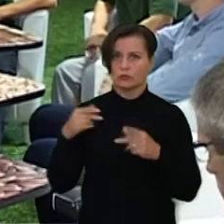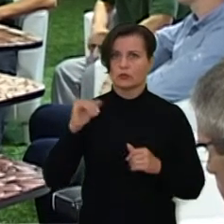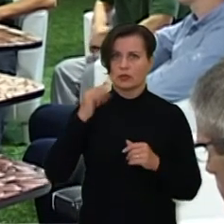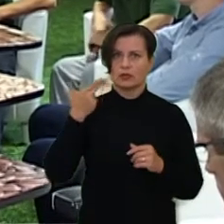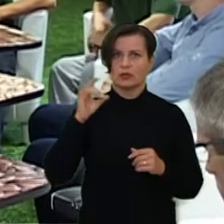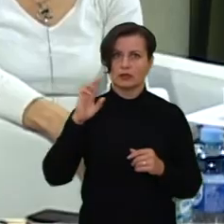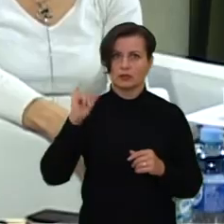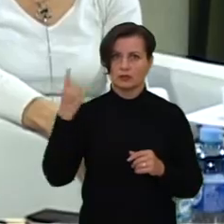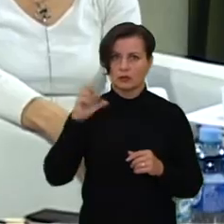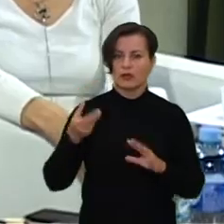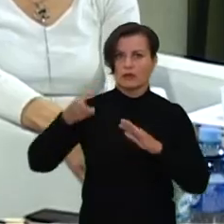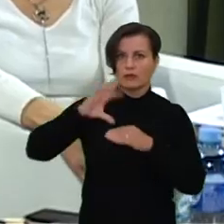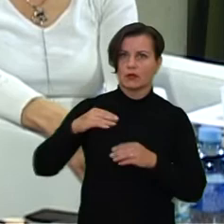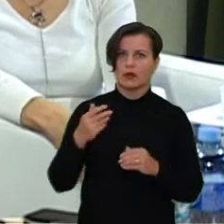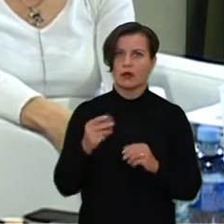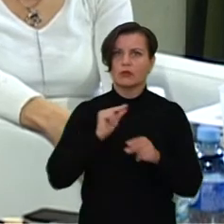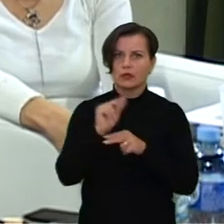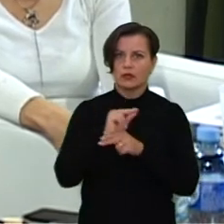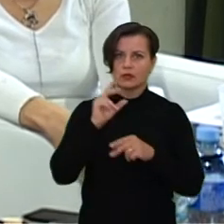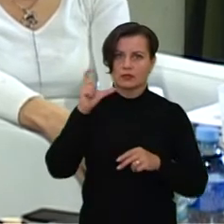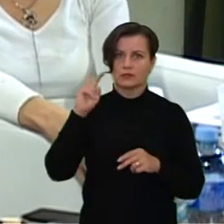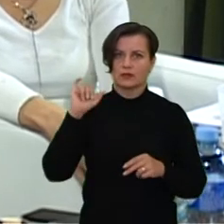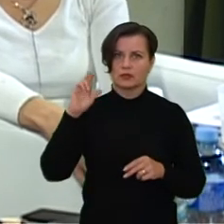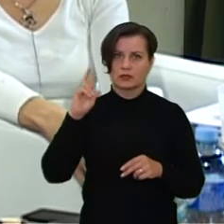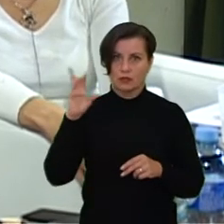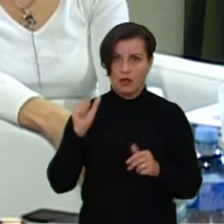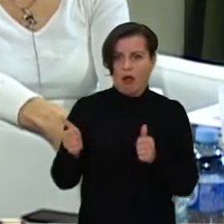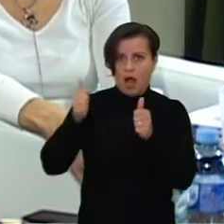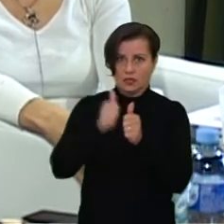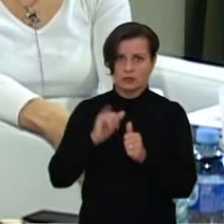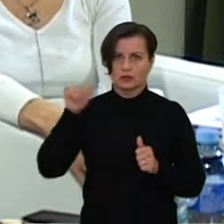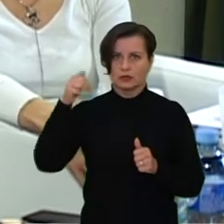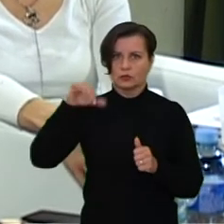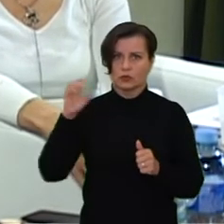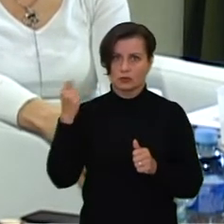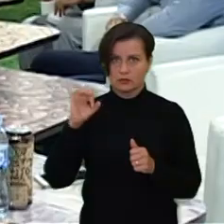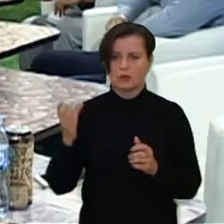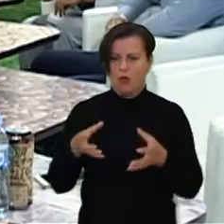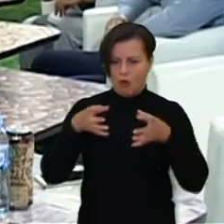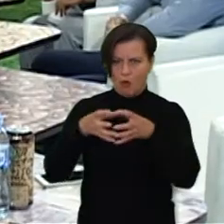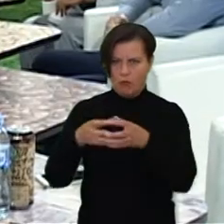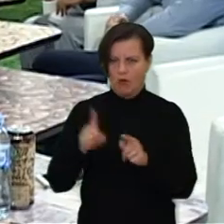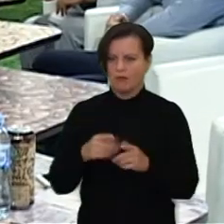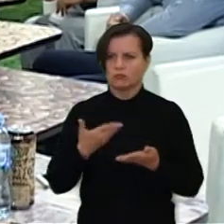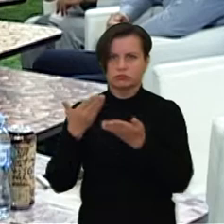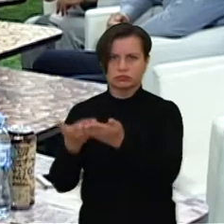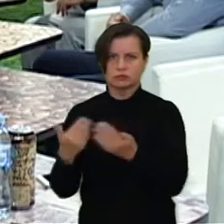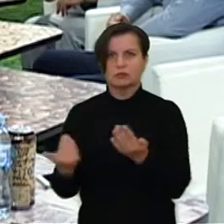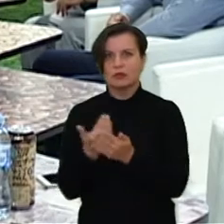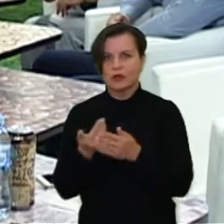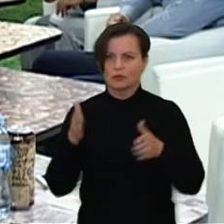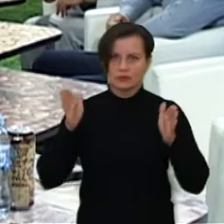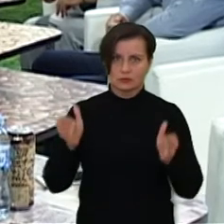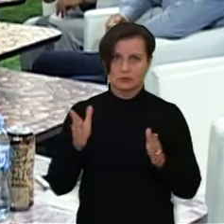vyriausiasis treneris Ramūnas Svirka ir jo asistentas Paulius Juodis pristatė visiškai sukomplektuotą naujam sezonui neviežio komandą.